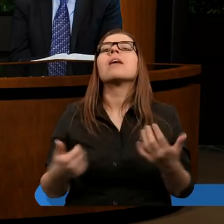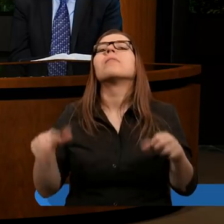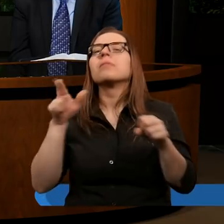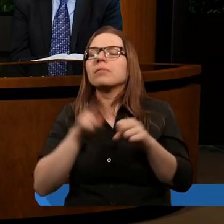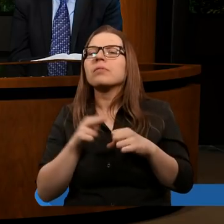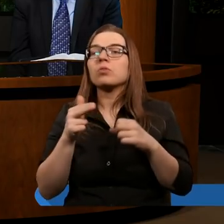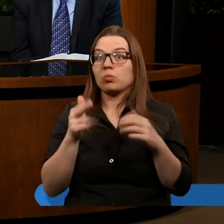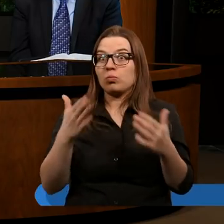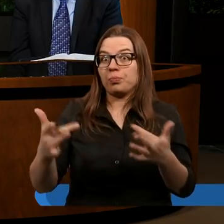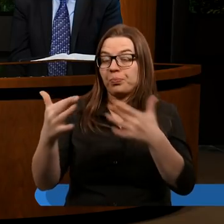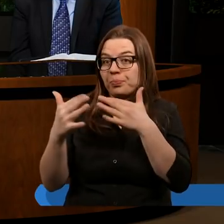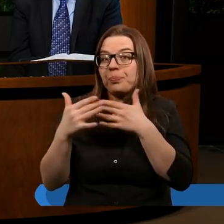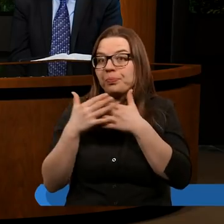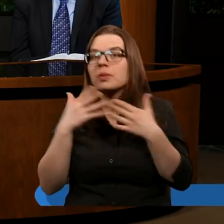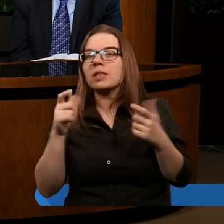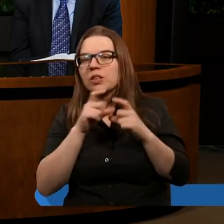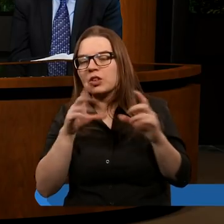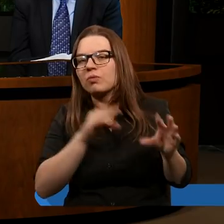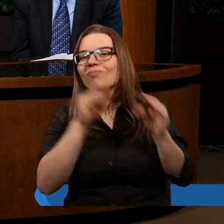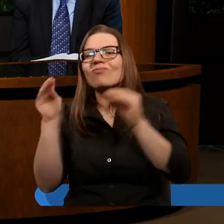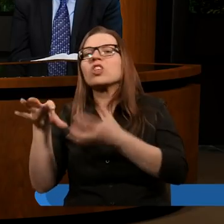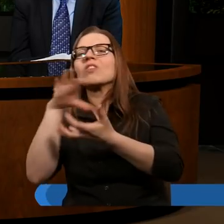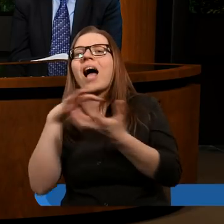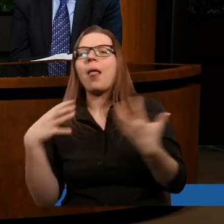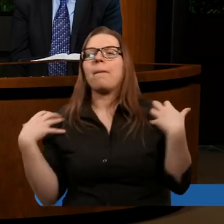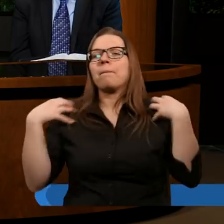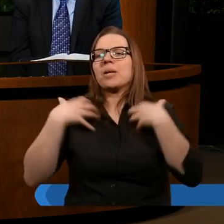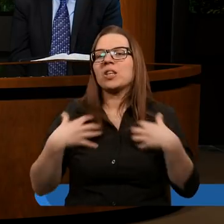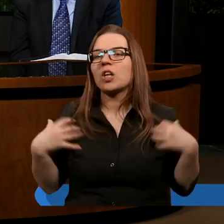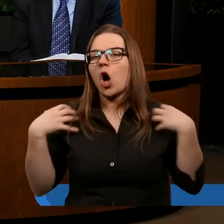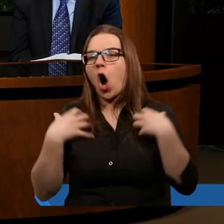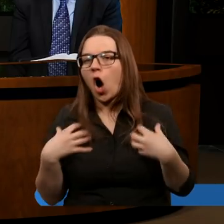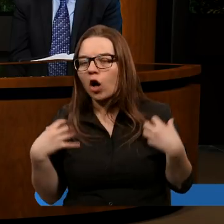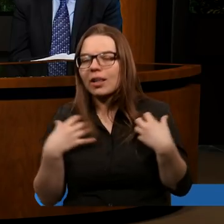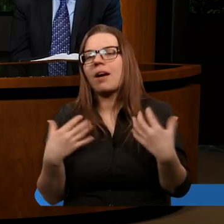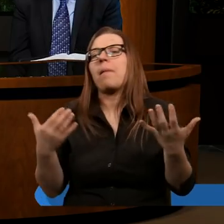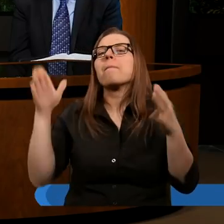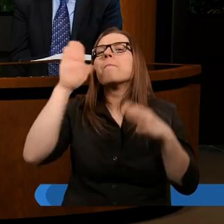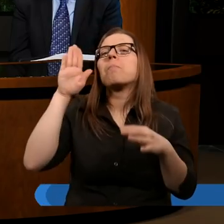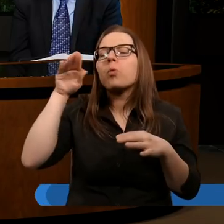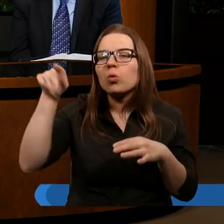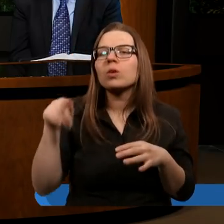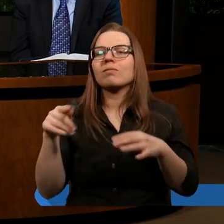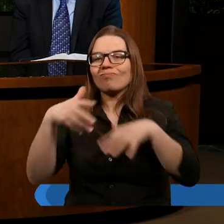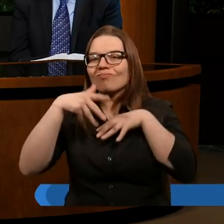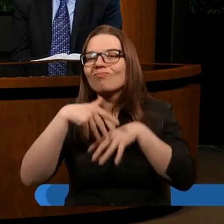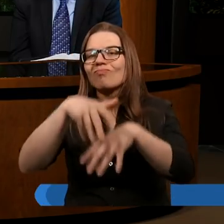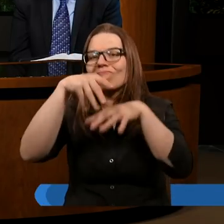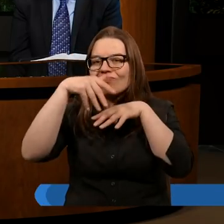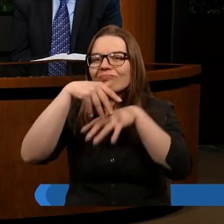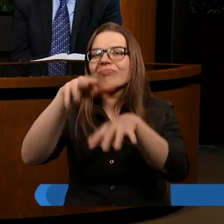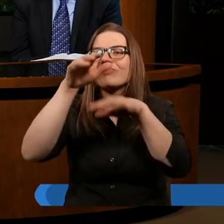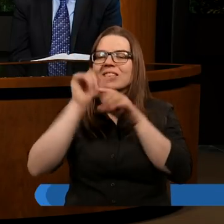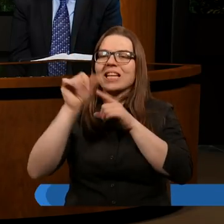która nas przenosi w świat przyrody, gdzie Bóg manifestuje swoją